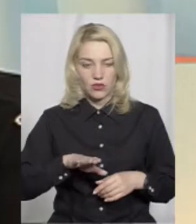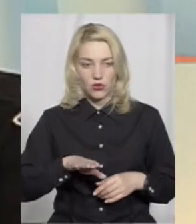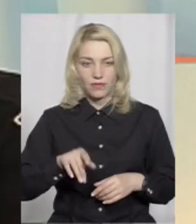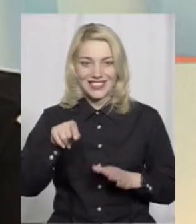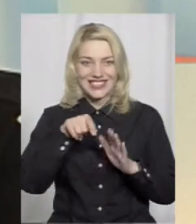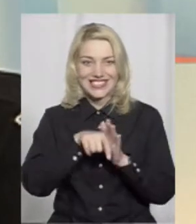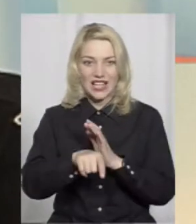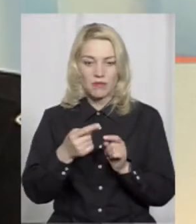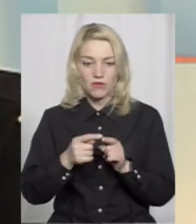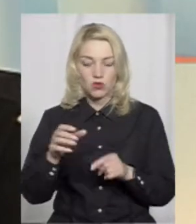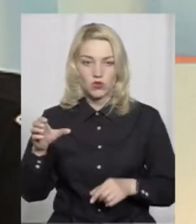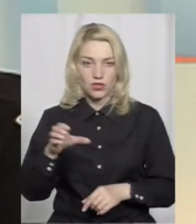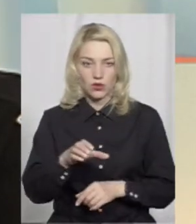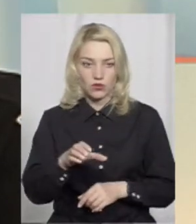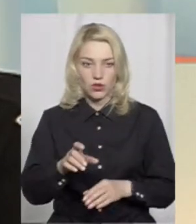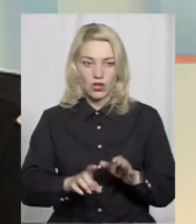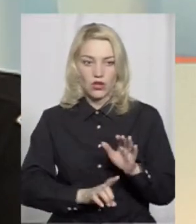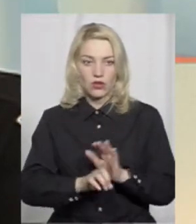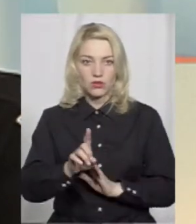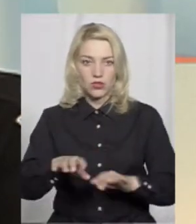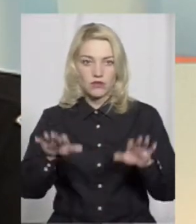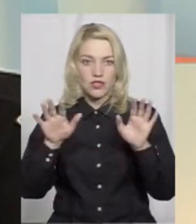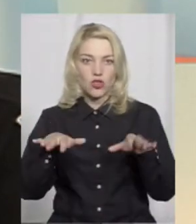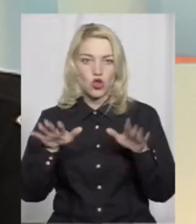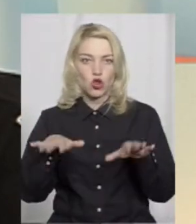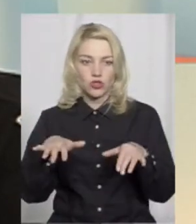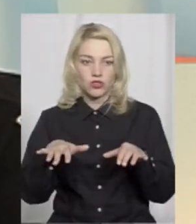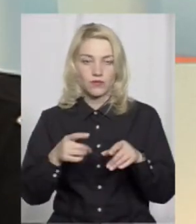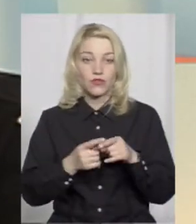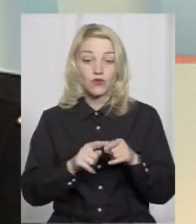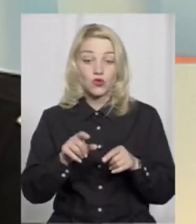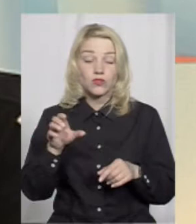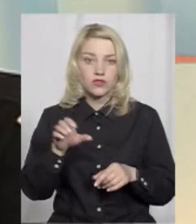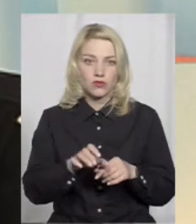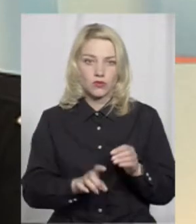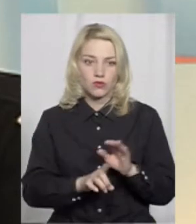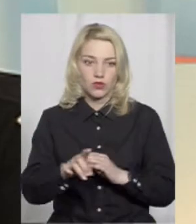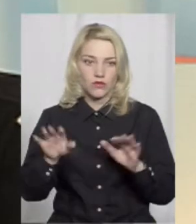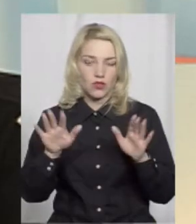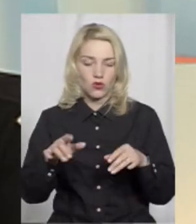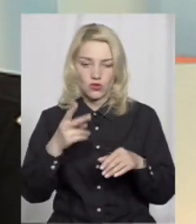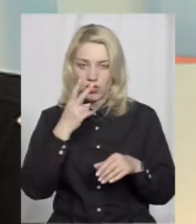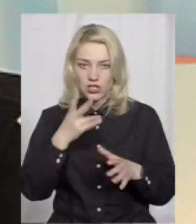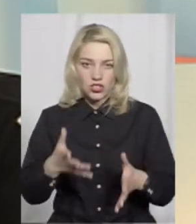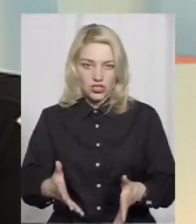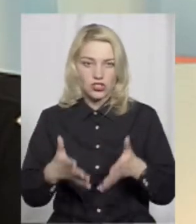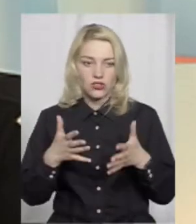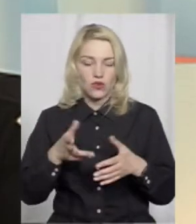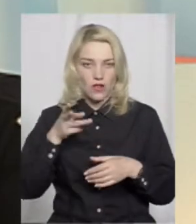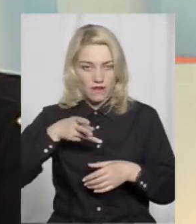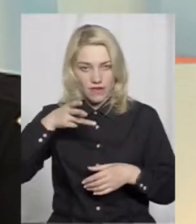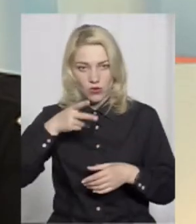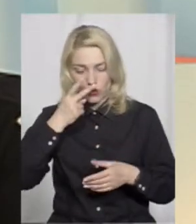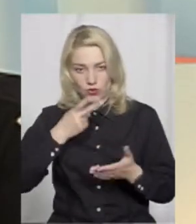Саме в цю секунду розпочався дощ. От саме в цю секунду. Це дуже чітко видно саме на цьому